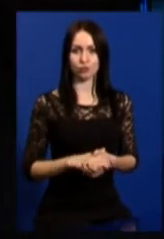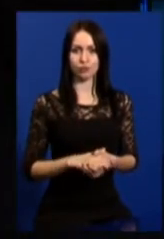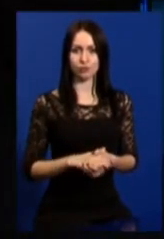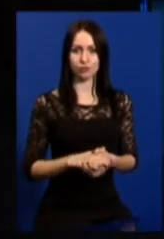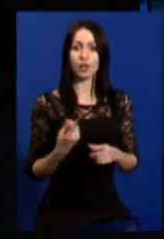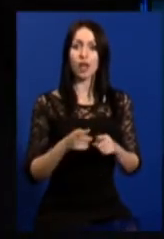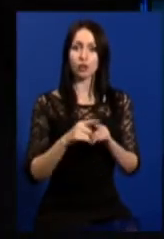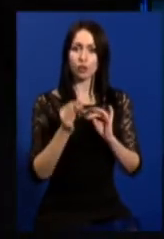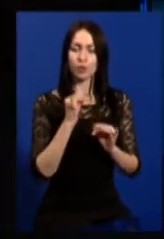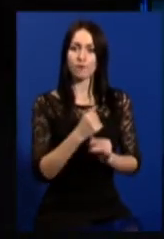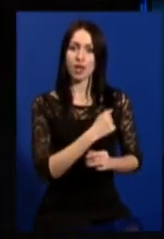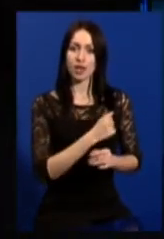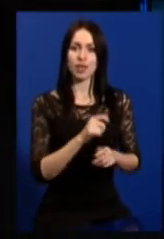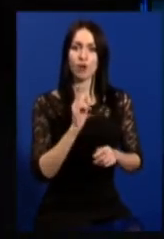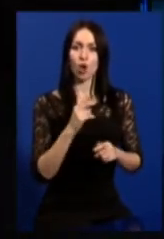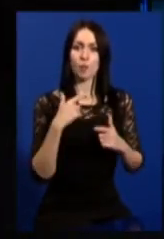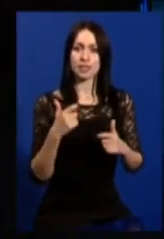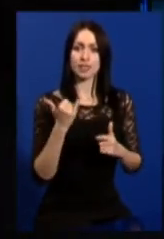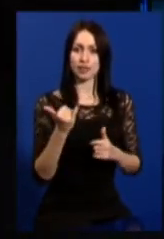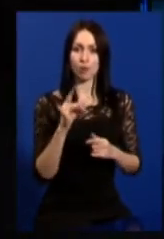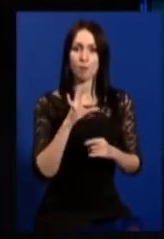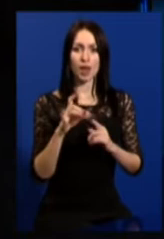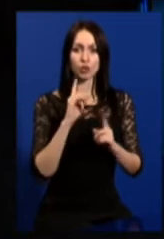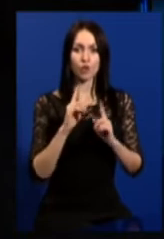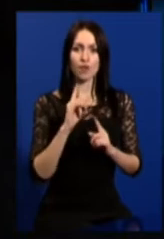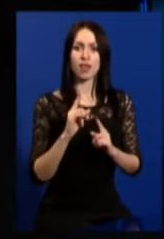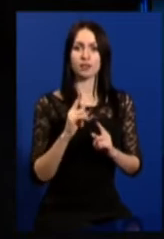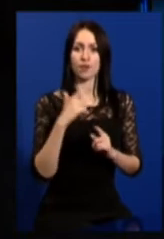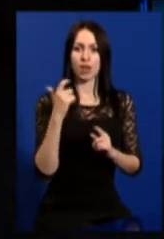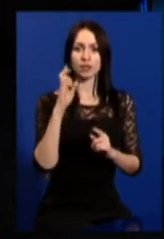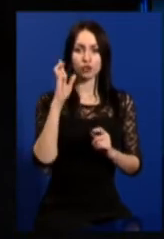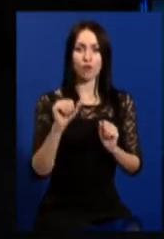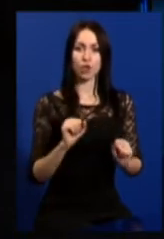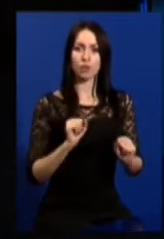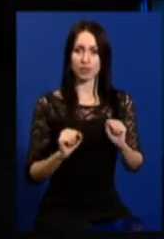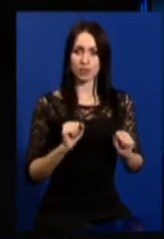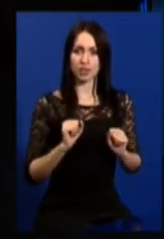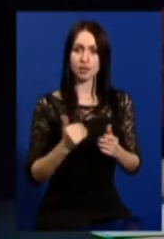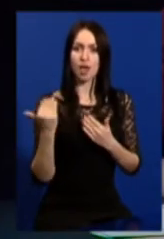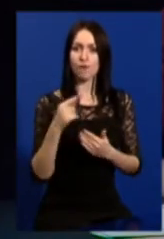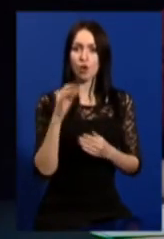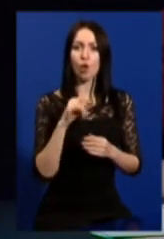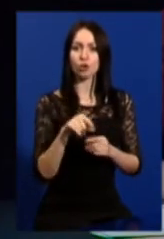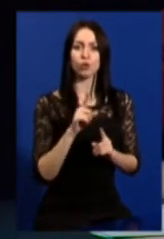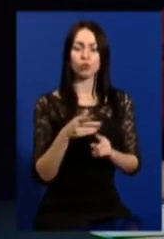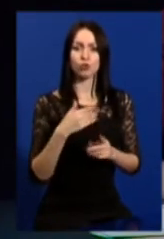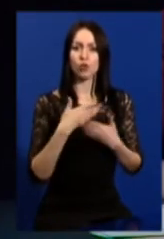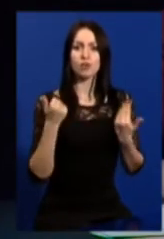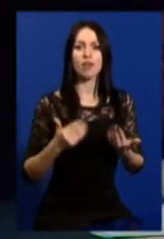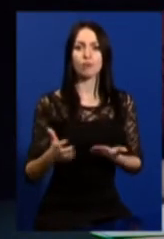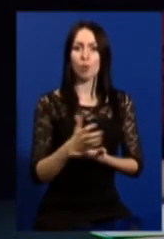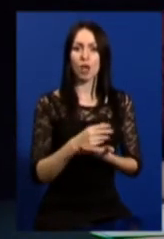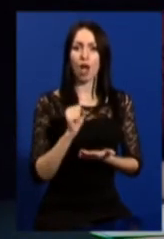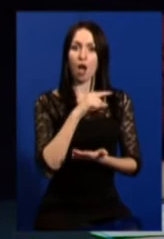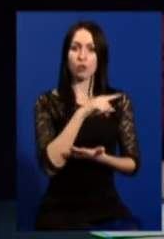Це коментар військового комісару з сьогоднішньої прес-конференції у Харківської області державній адміністрації. Ви говорите про те, що немає мобілізації. Пан